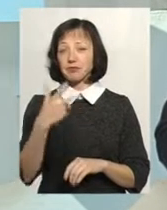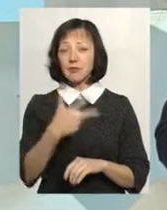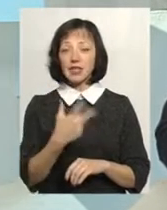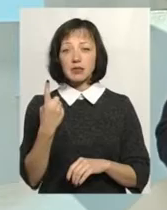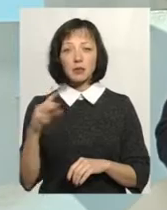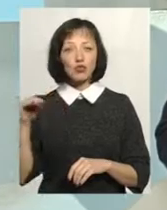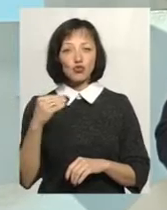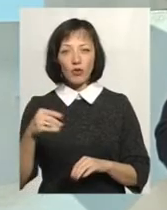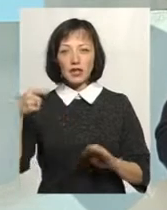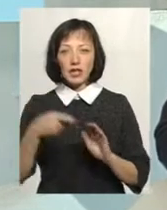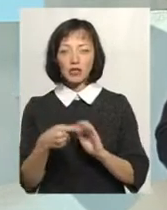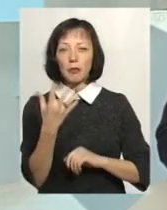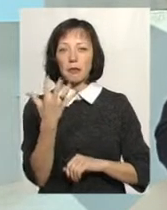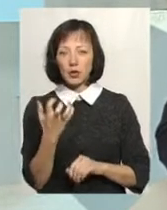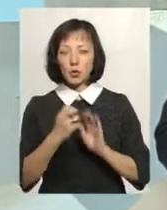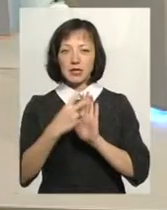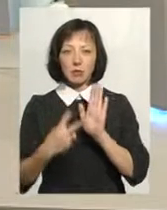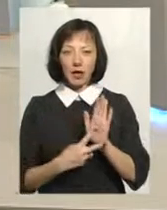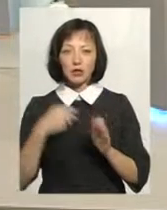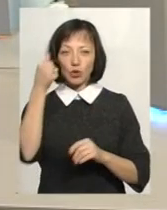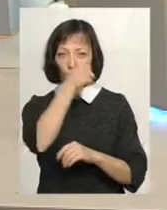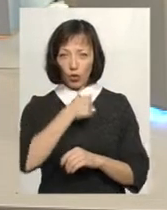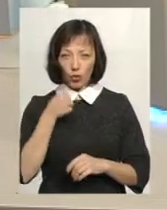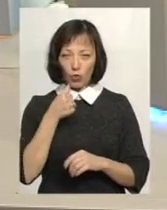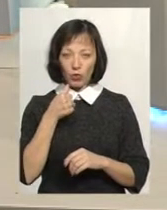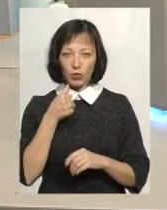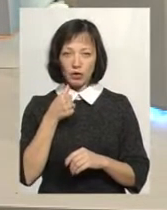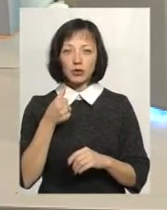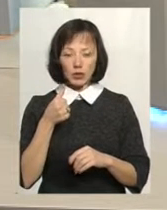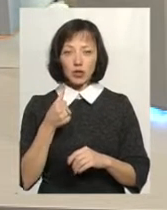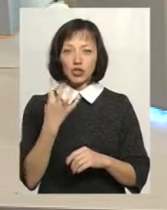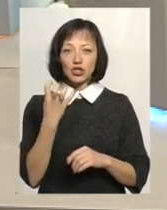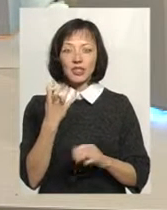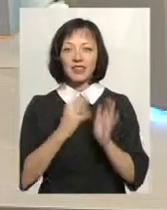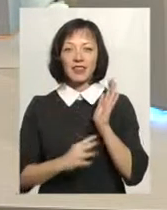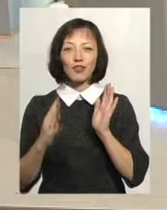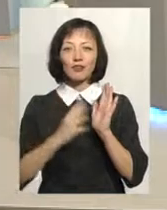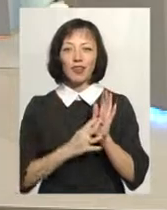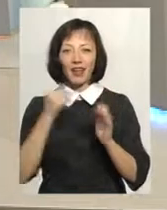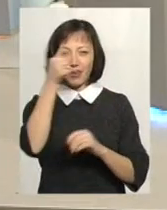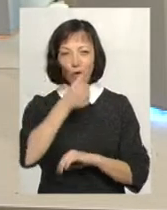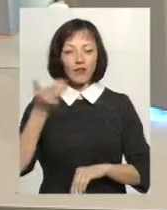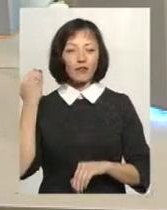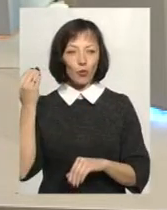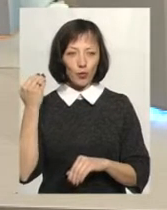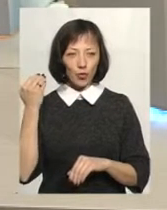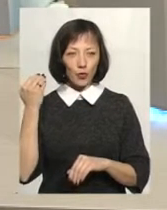жовтня 1517 року, тобто 499 років тому,